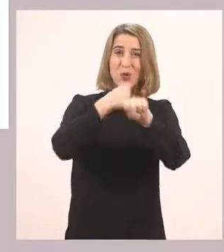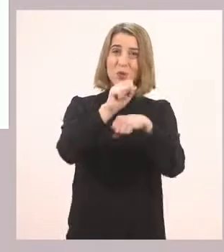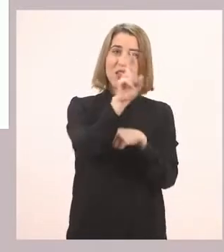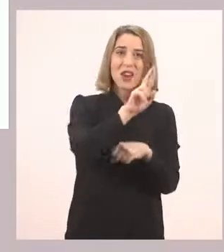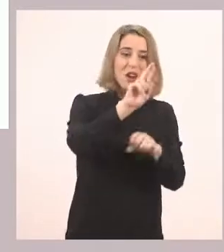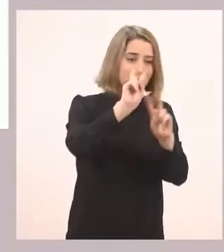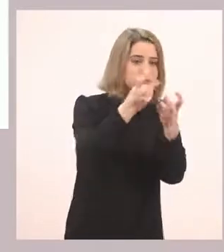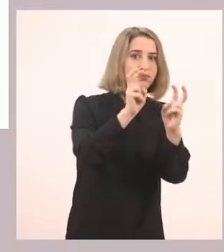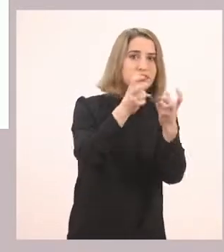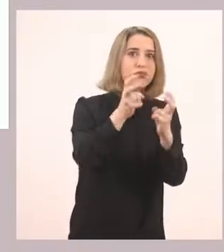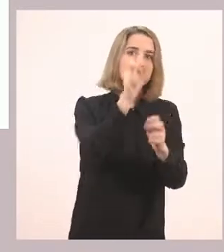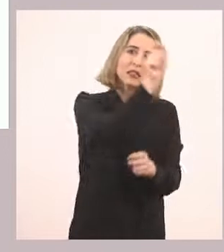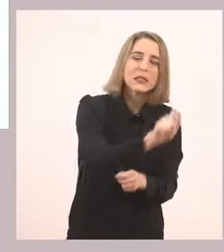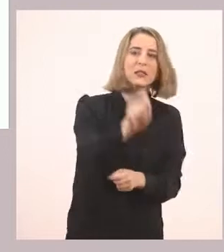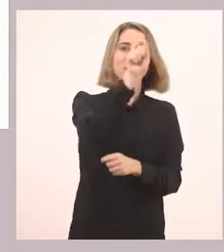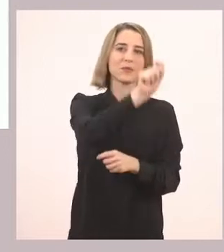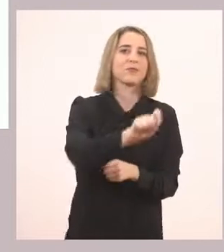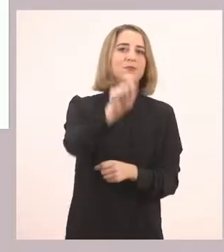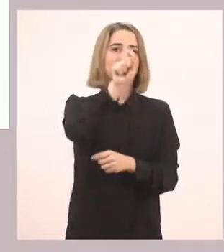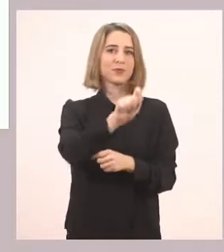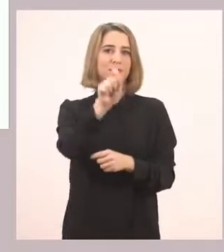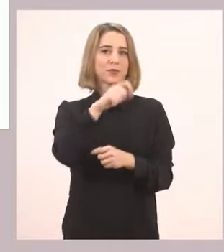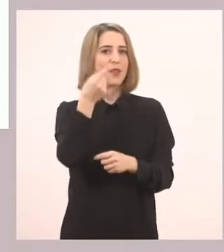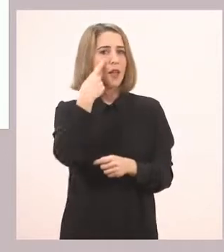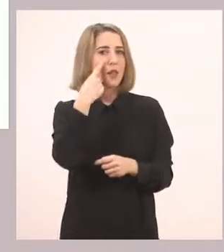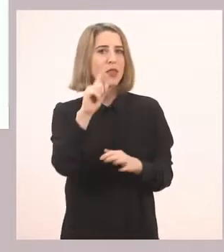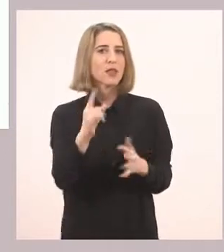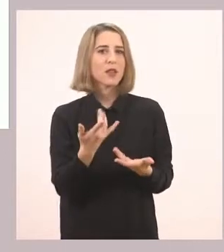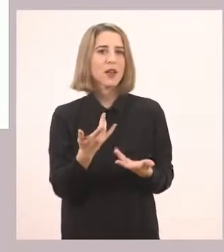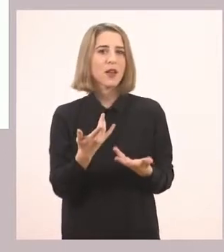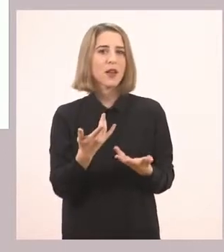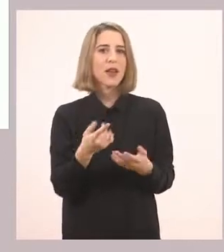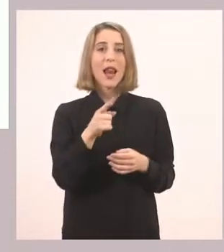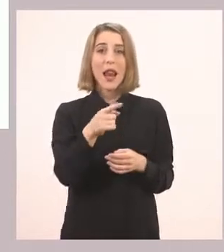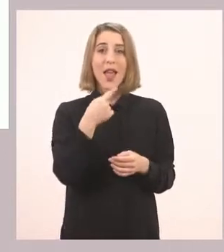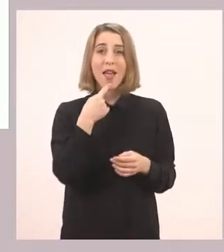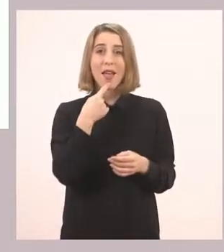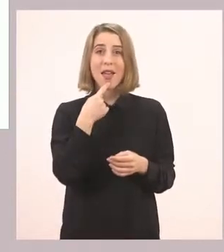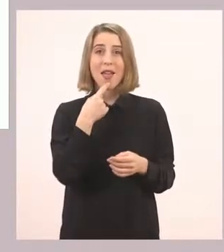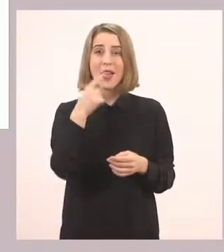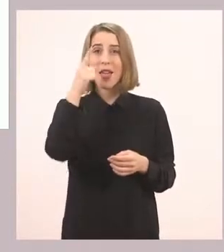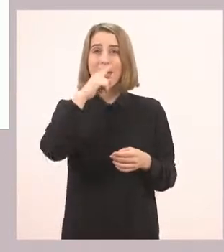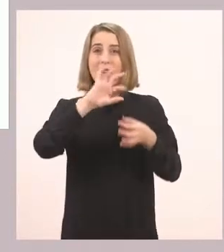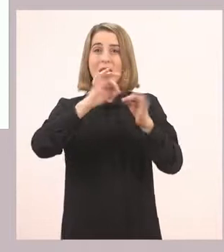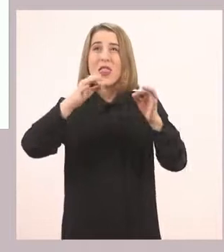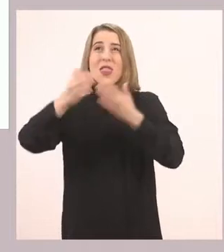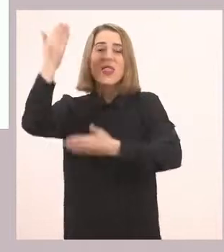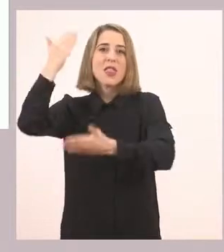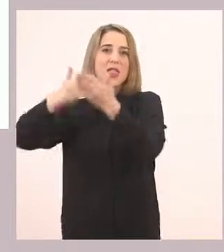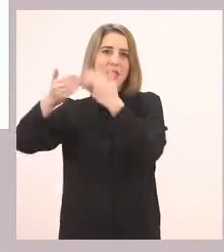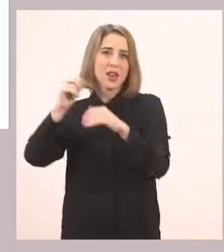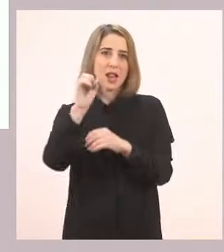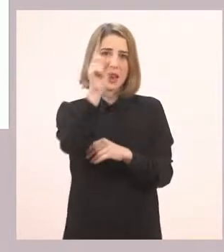τα ρ όπου τα βρούμε. Για κοιτάξτε, θρύ λέει εκεί. Ο κόρακας